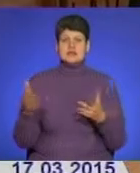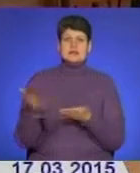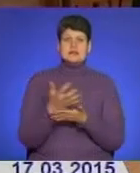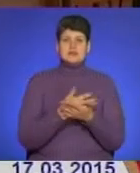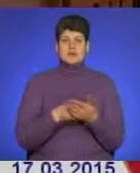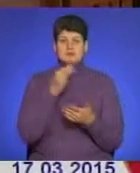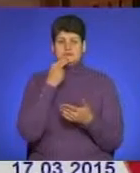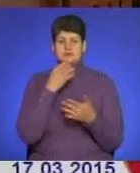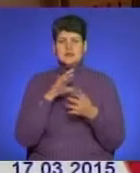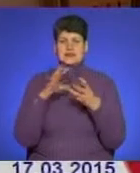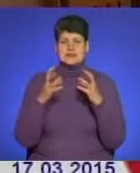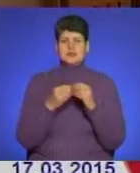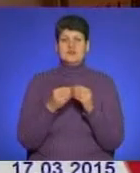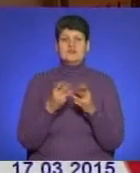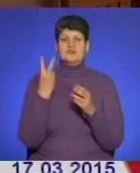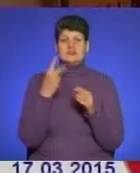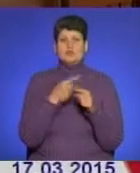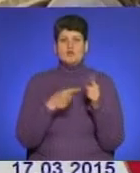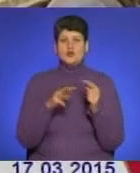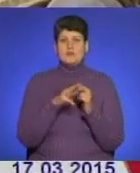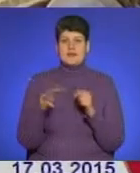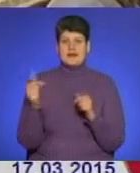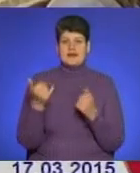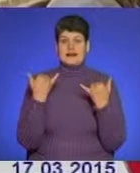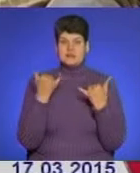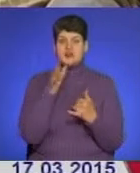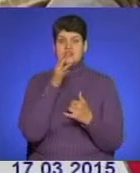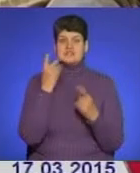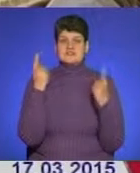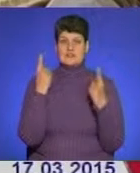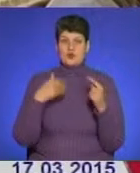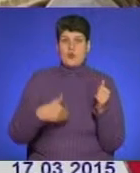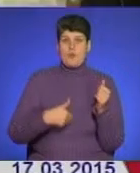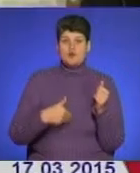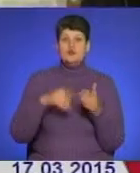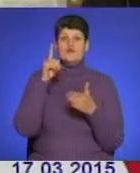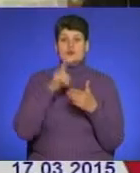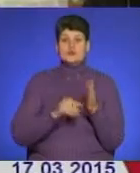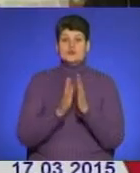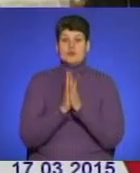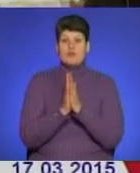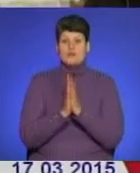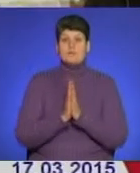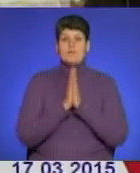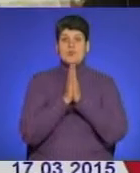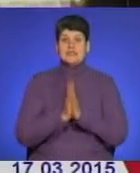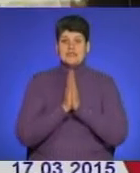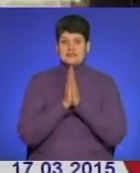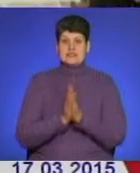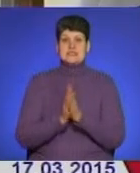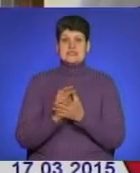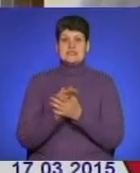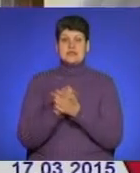суму понад 2,5 мільйони гривень. Тепер у час Великого посту віруючих закликають до молитви за мир та